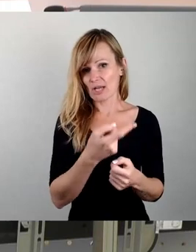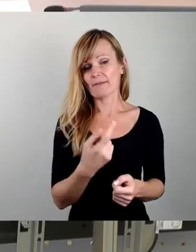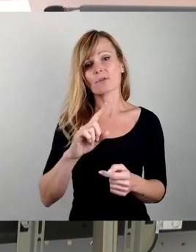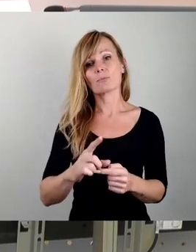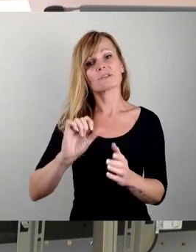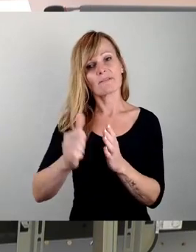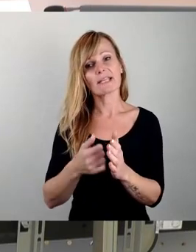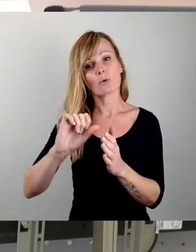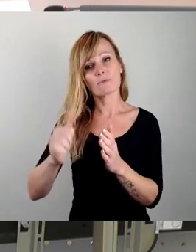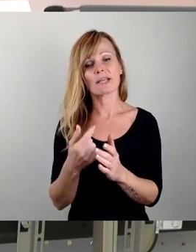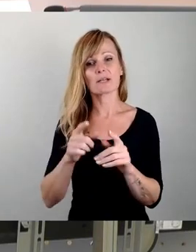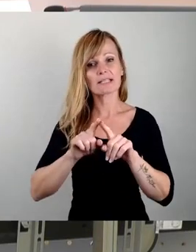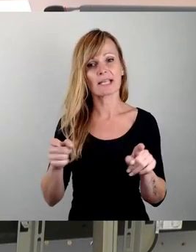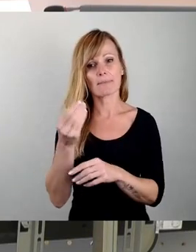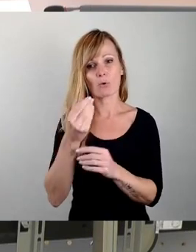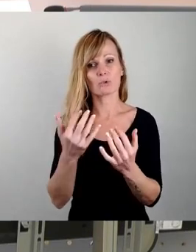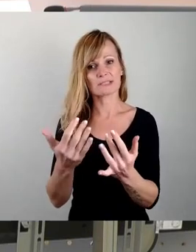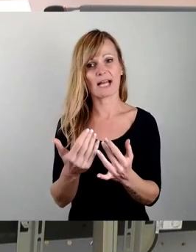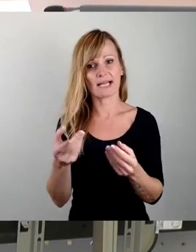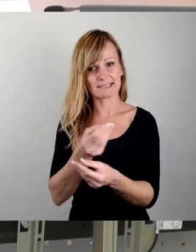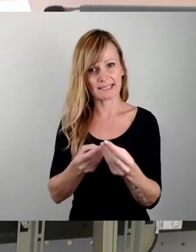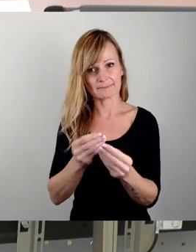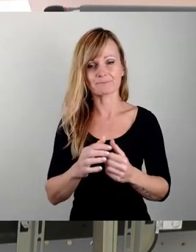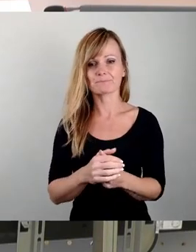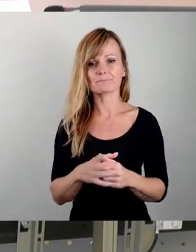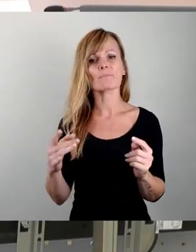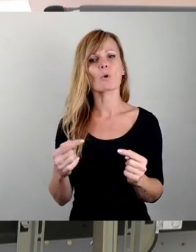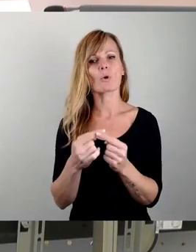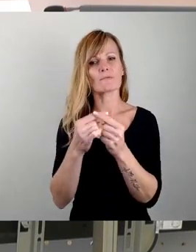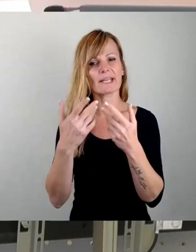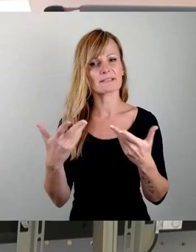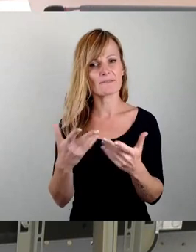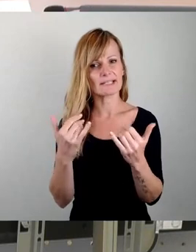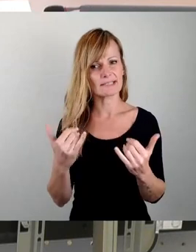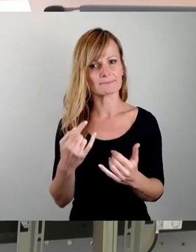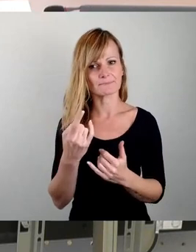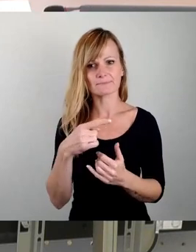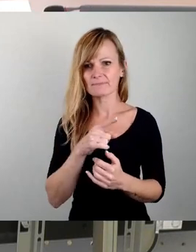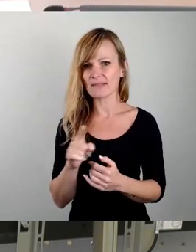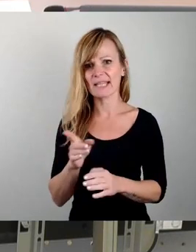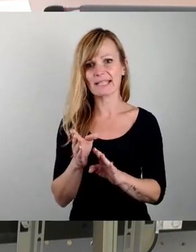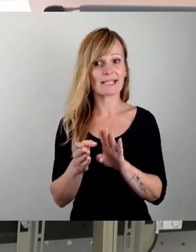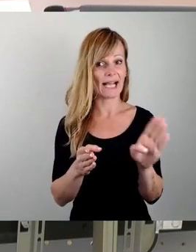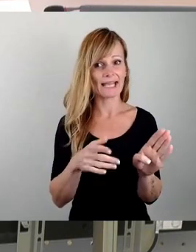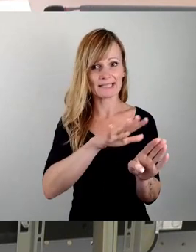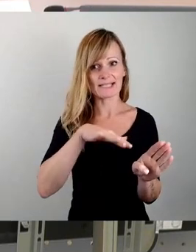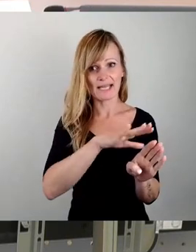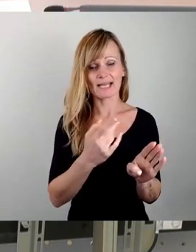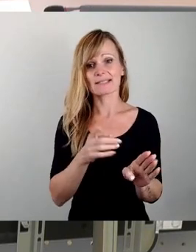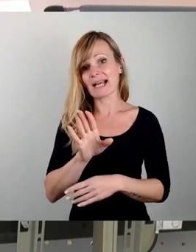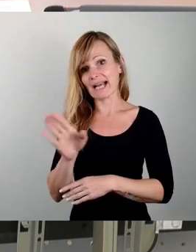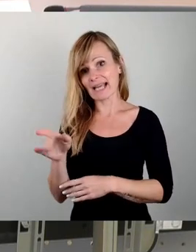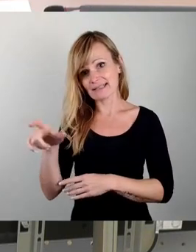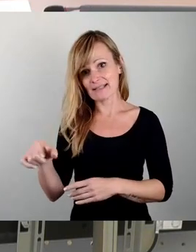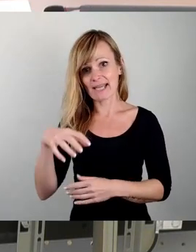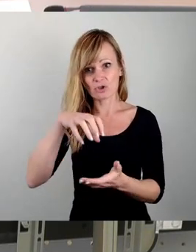über Kunstrasen reden. Der Konflikt besteht nur darin, dass die nichtrechte Seite des Stadtrats der rechten Seite des Stadtrats zu